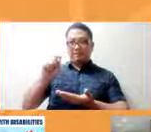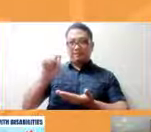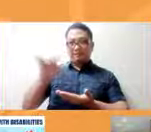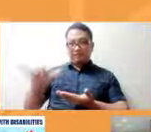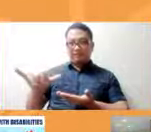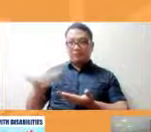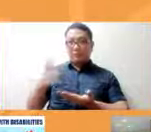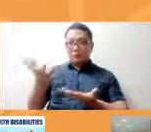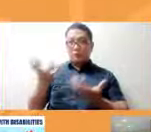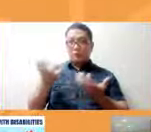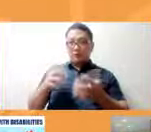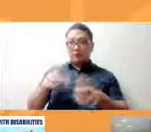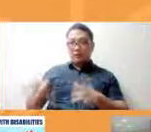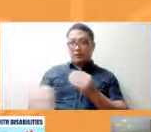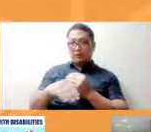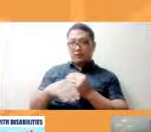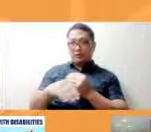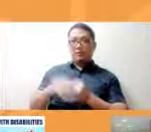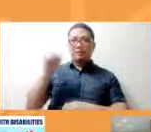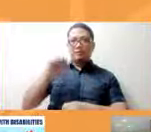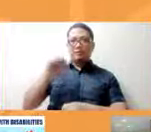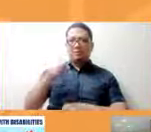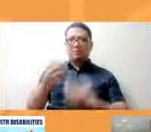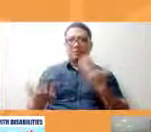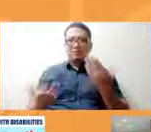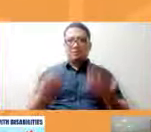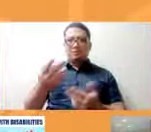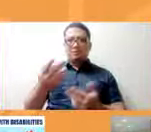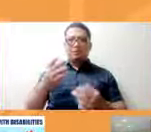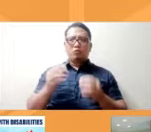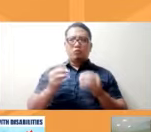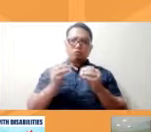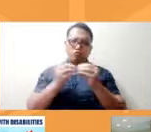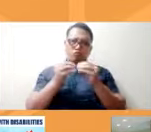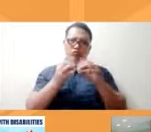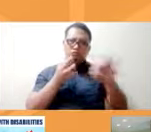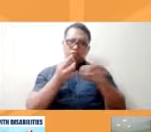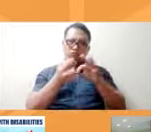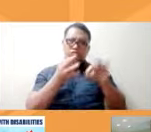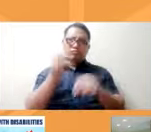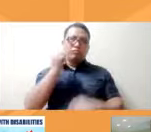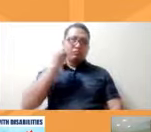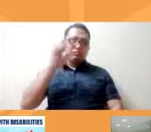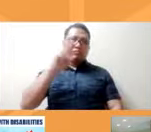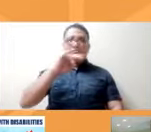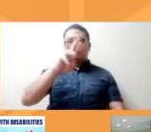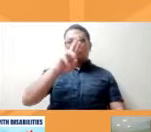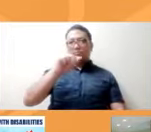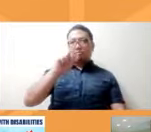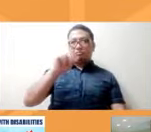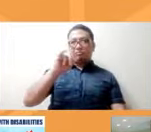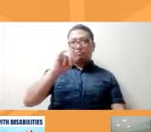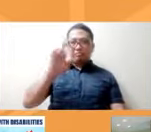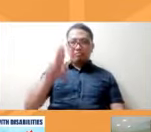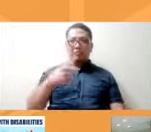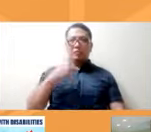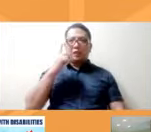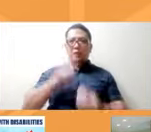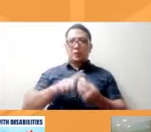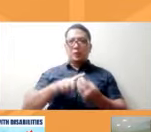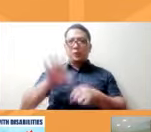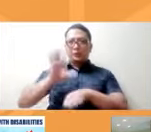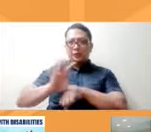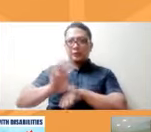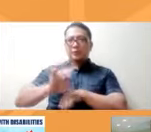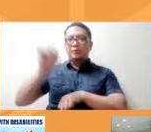to add po Yes so siguro to further elaborate lang po yung sinabi ni Sir Raniel kanina when it comes to consultation po dapat